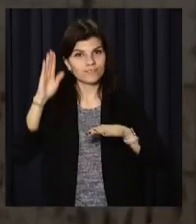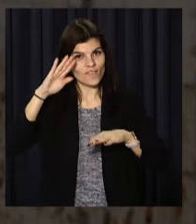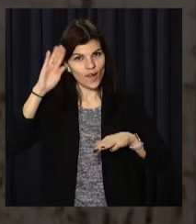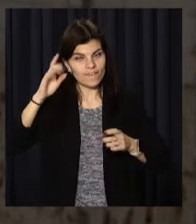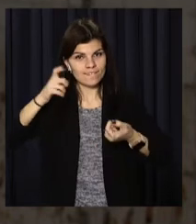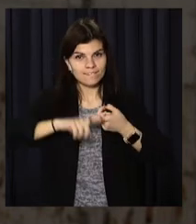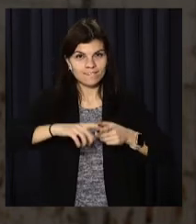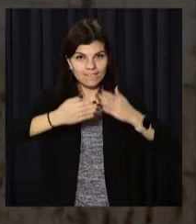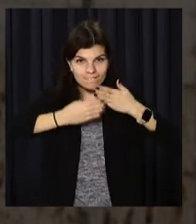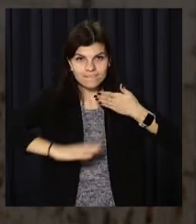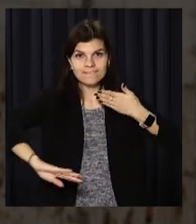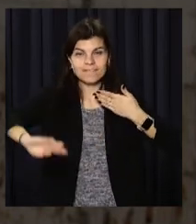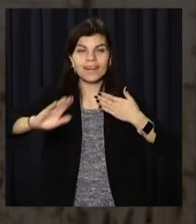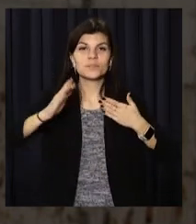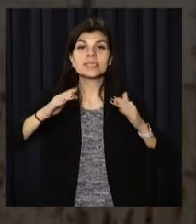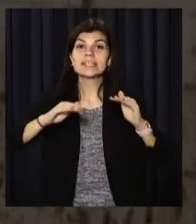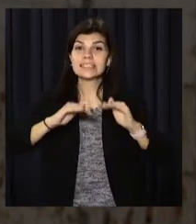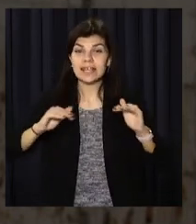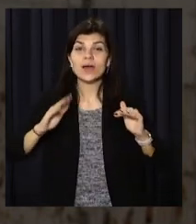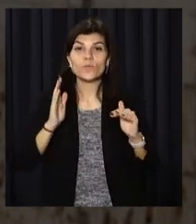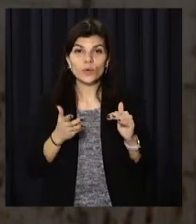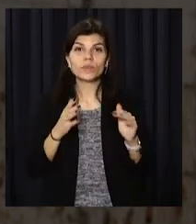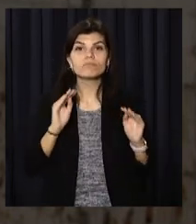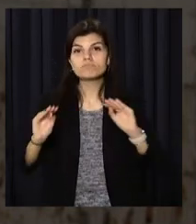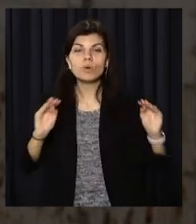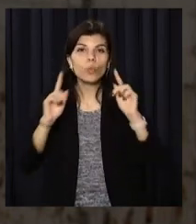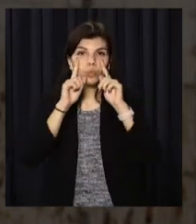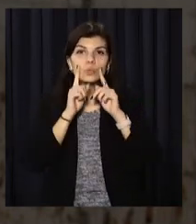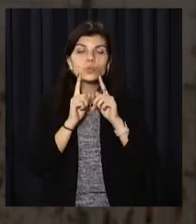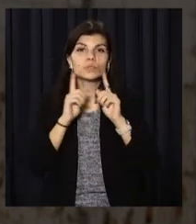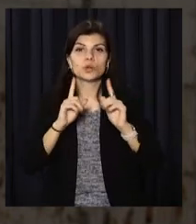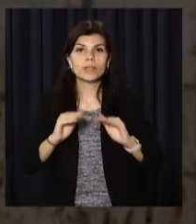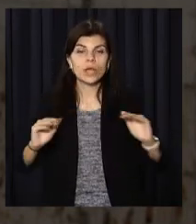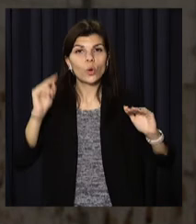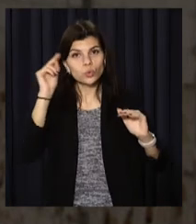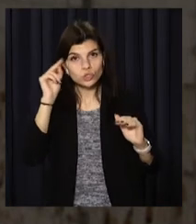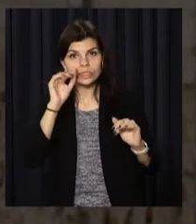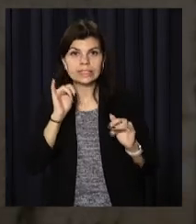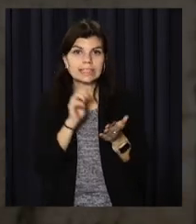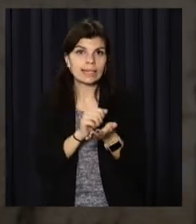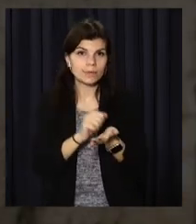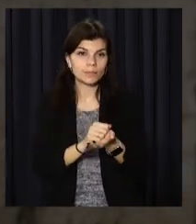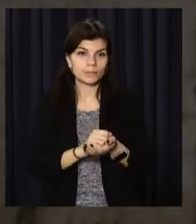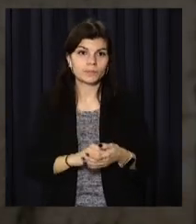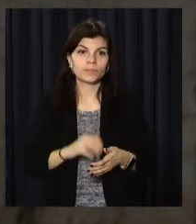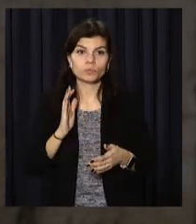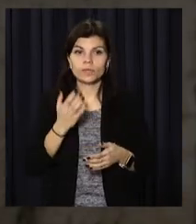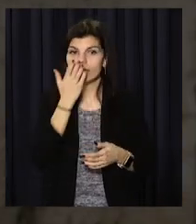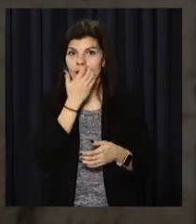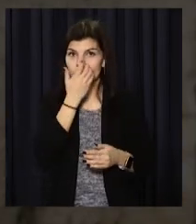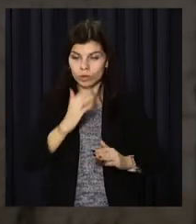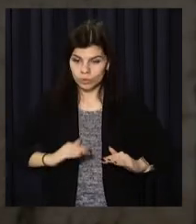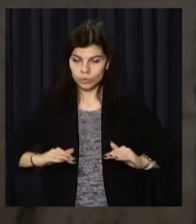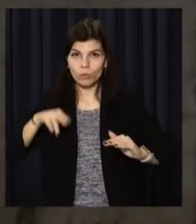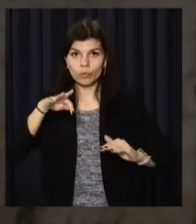Тобто данний садик буде максимально благоустроен для того, щоб діти учились і займалися. Буде утеплення пола